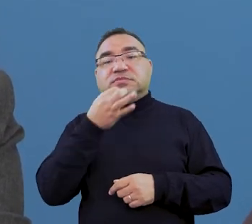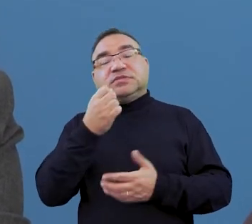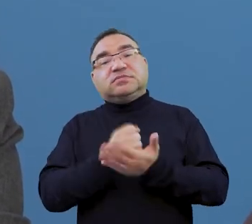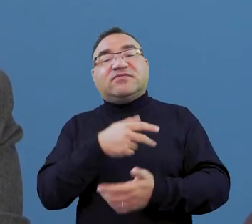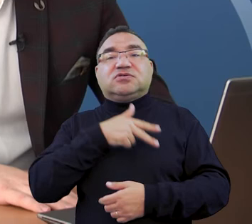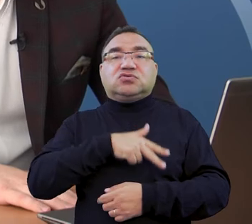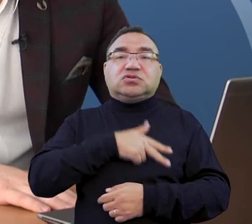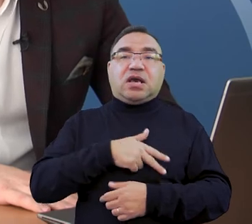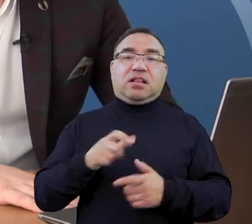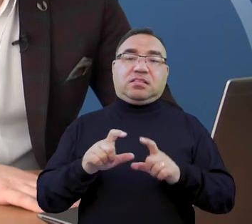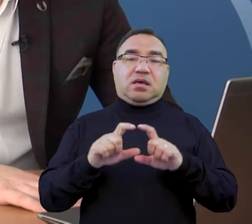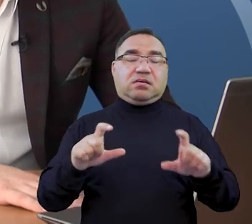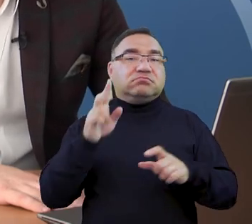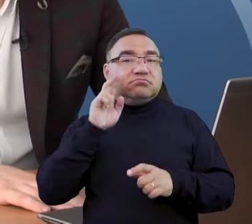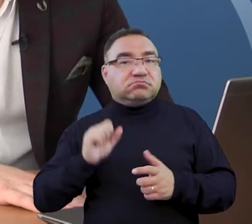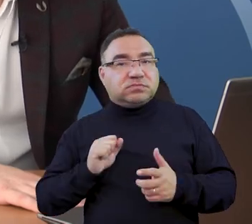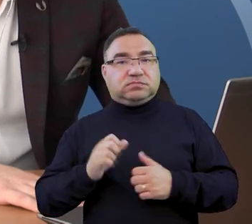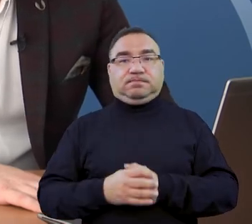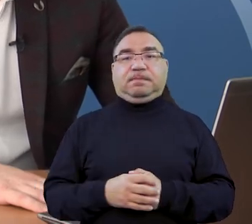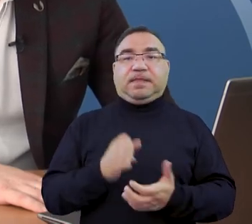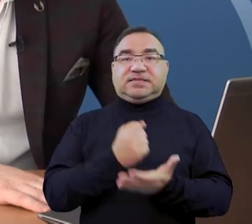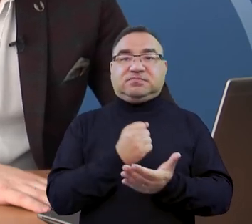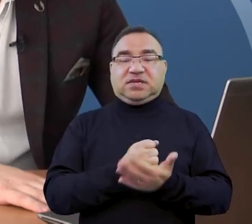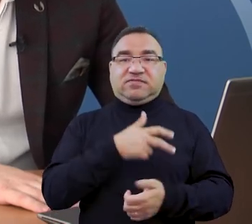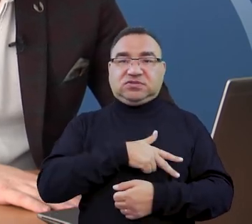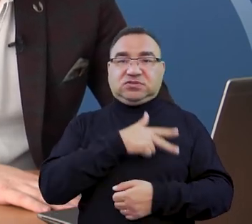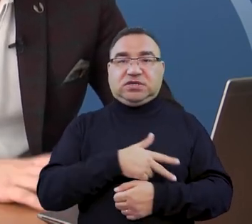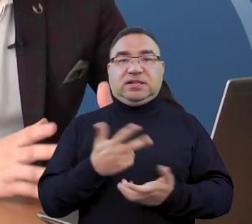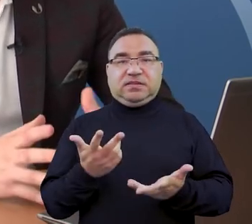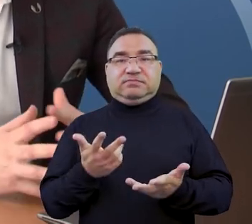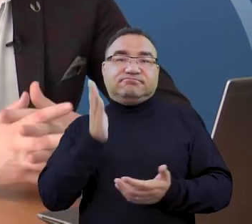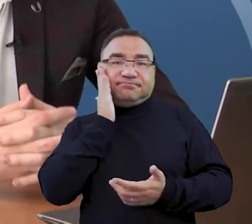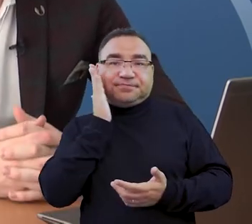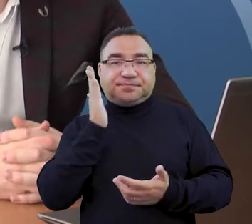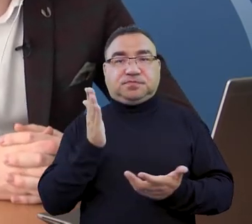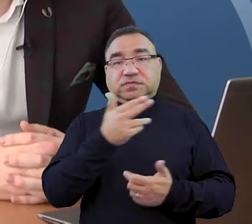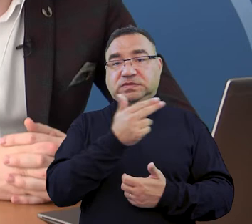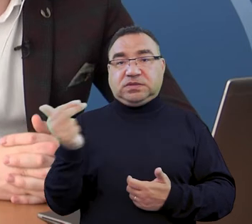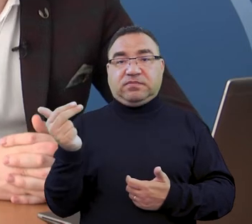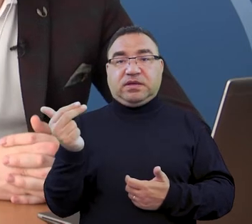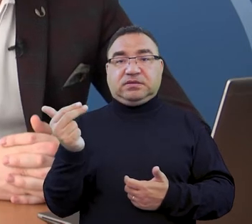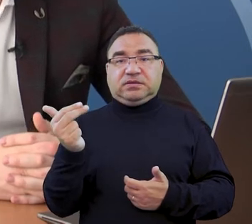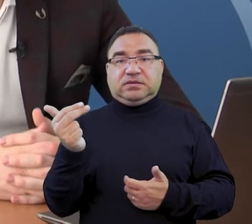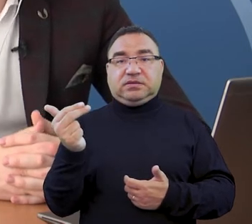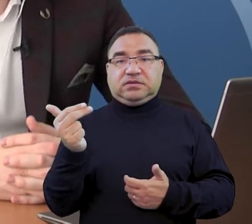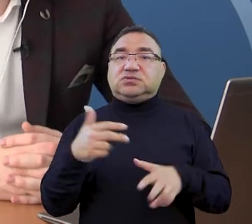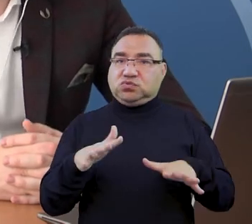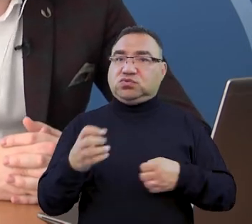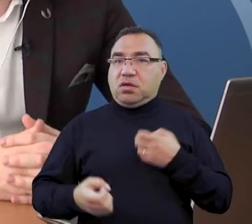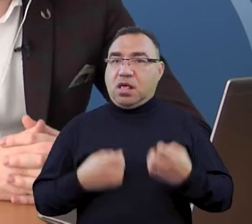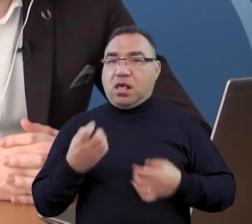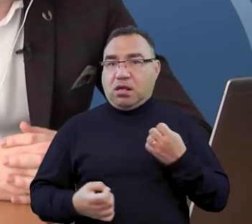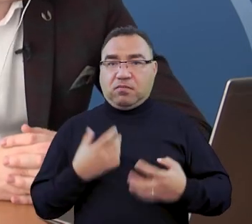socjalne i akademiki. Tak, Panie Ministrze, przechodzimy do spraw socjalnych i akademików, czyli takie tematy, które wywołują dużo